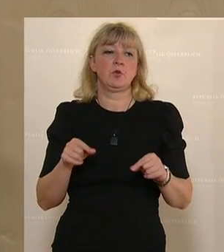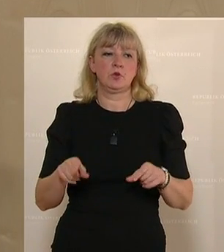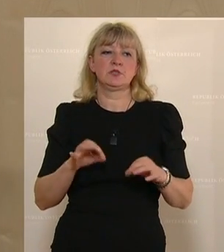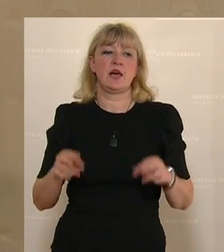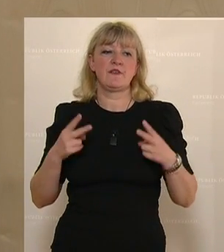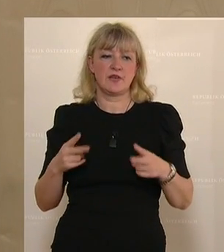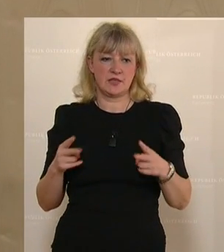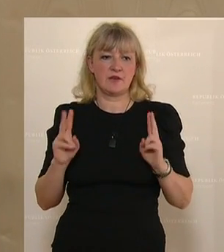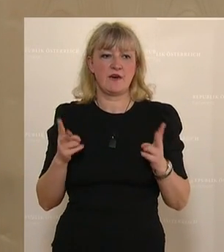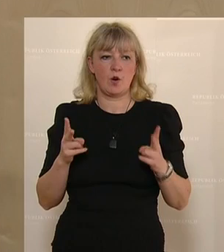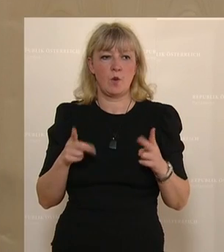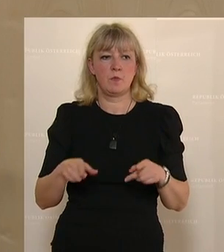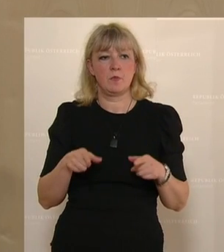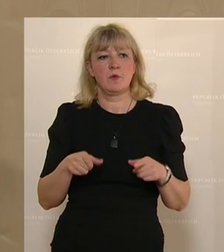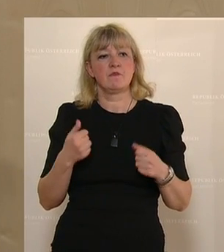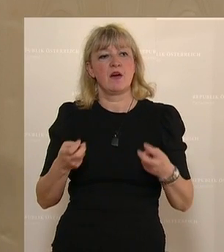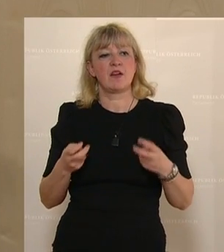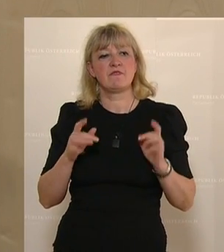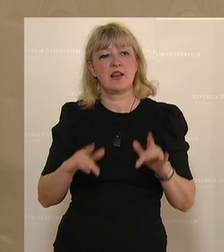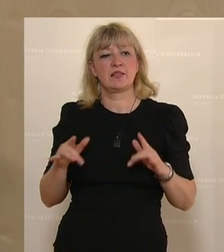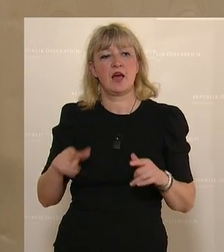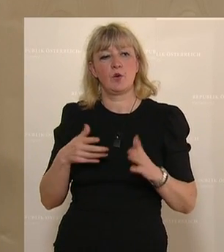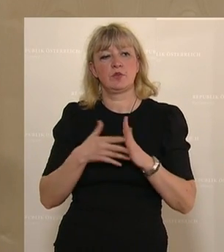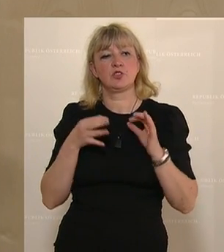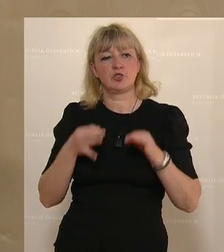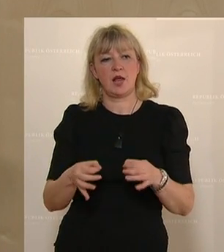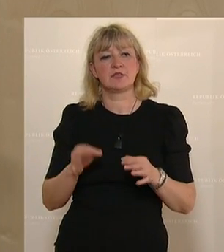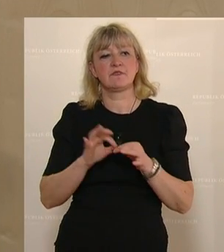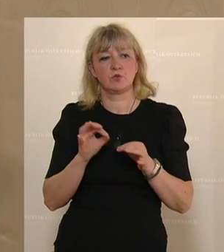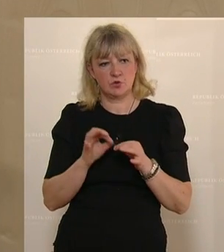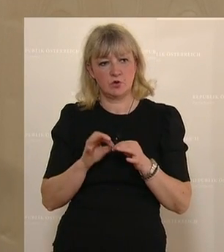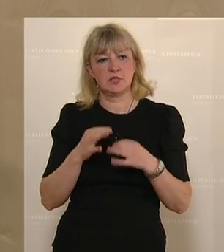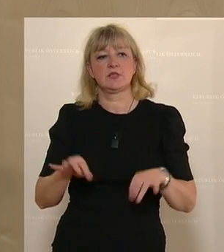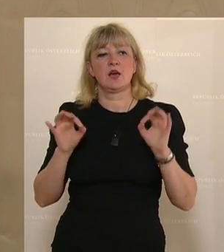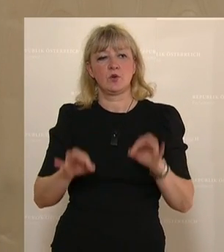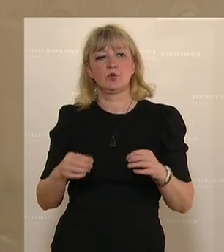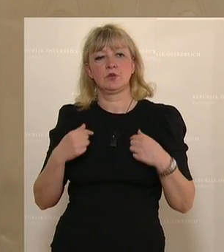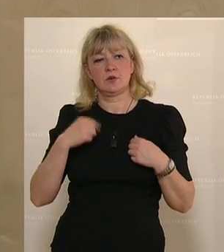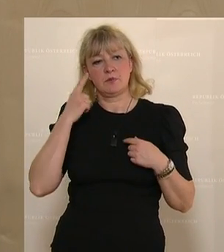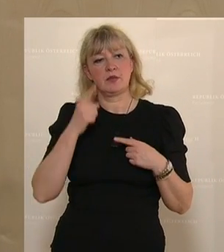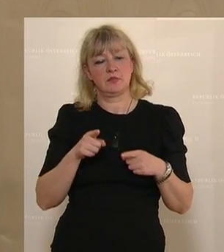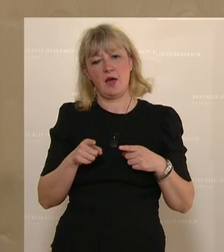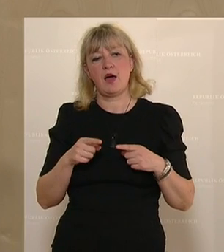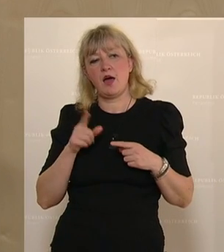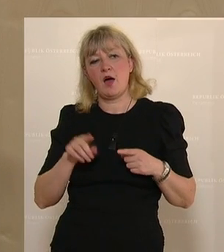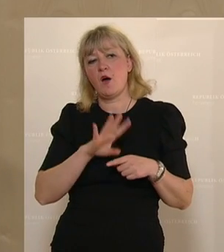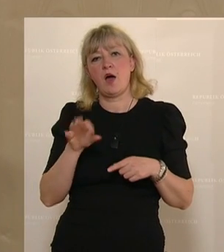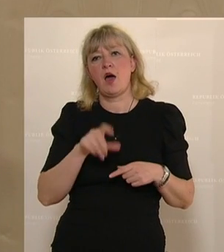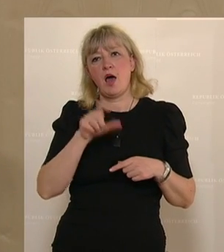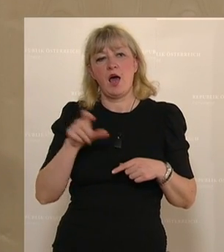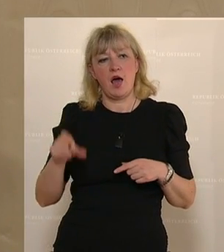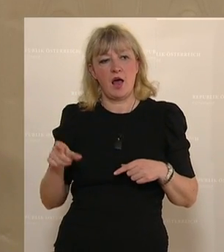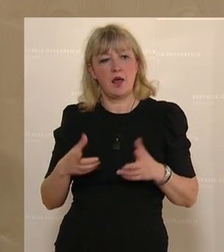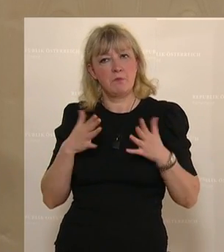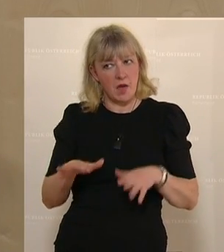das ist ganz wichtig, denn Sie sind freiwillig da und die Teststraßen funktionieren sehr gut. Und ich möchte an dieser Stelle auch allen, die